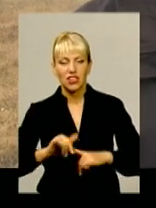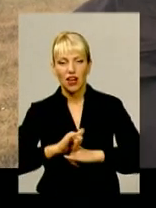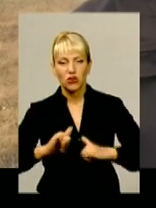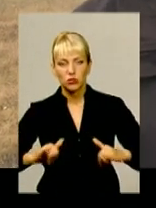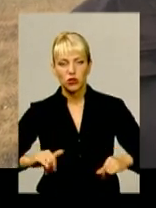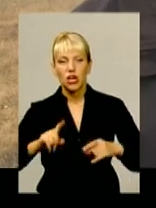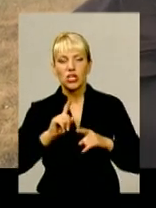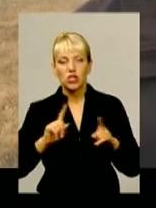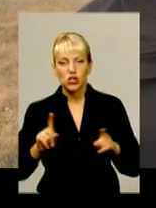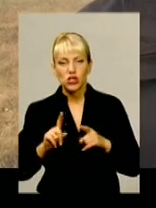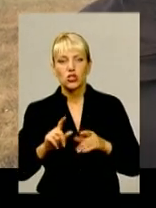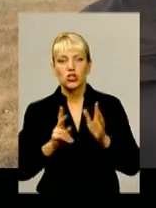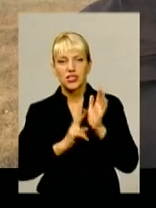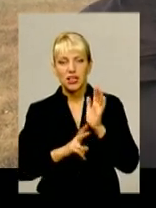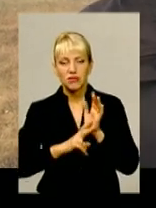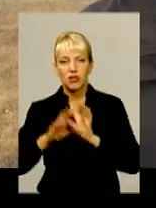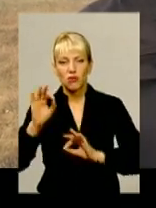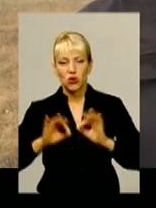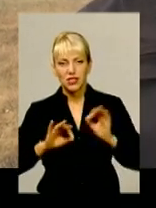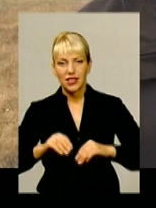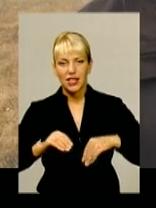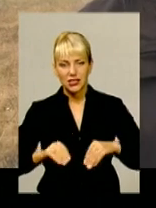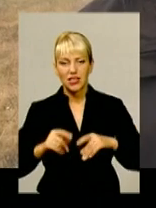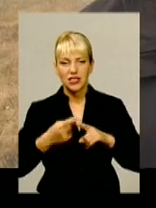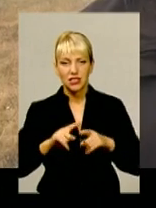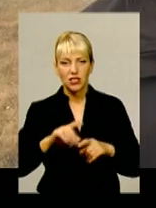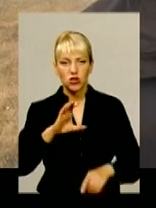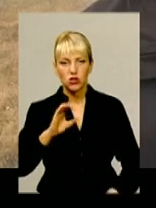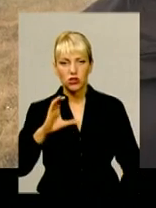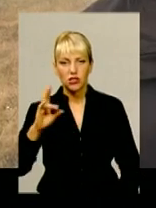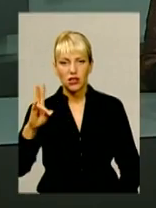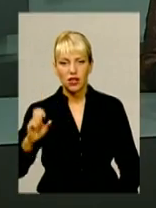80% насаджень складало в сосновий ліс.